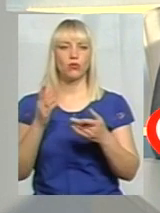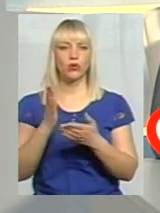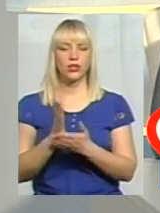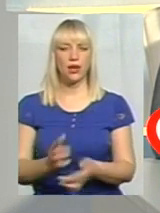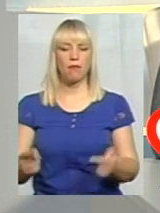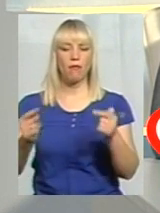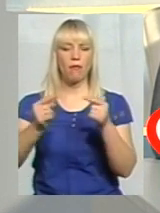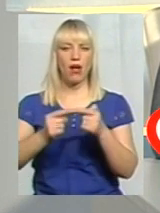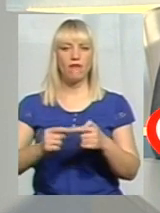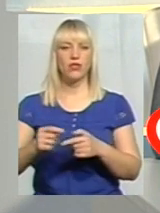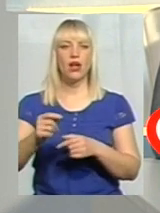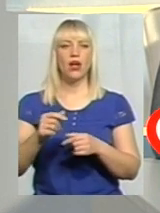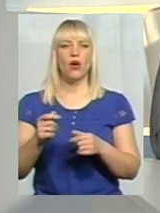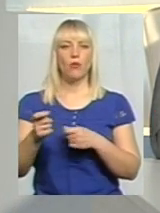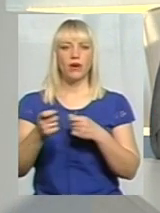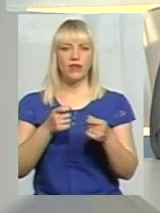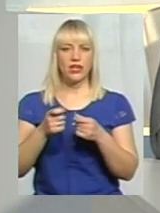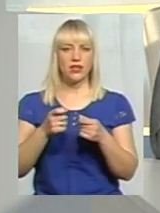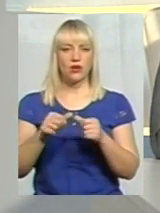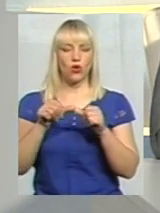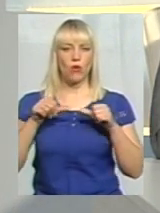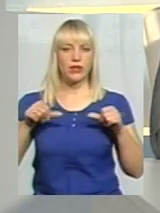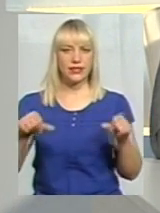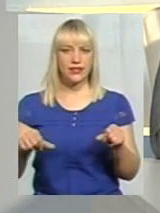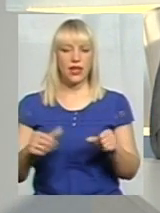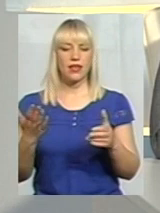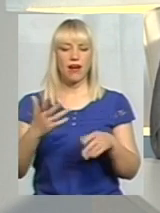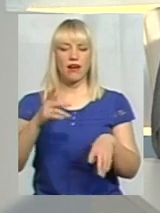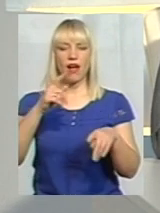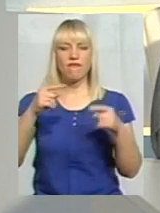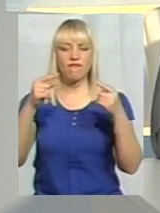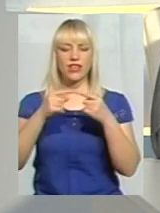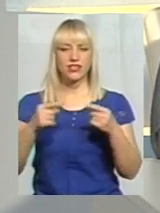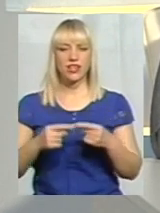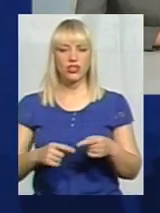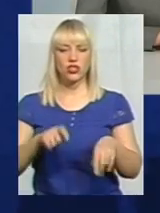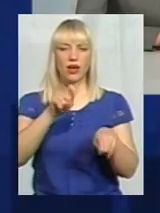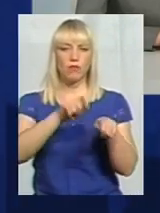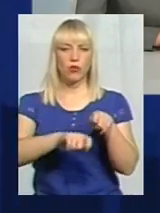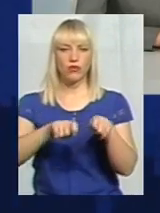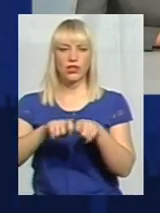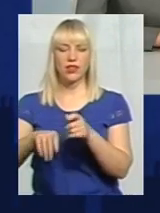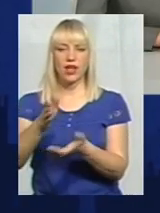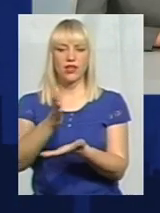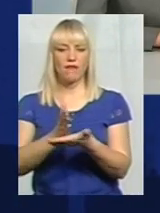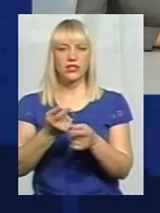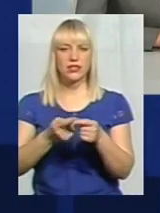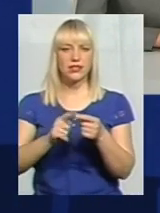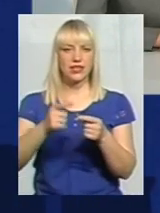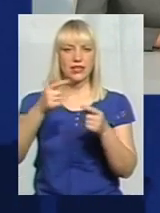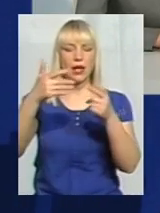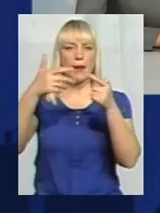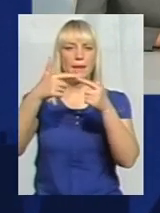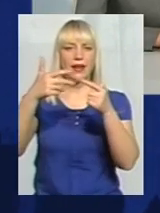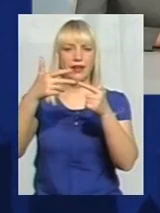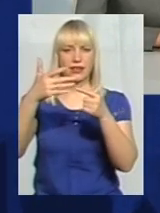управління, яка визначає, перевіряє наявність саме цих перерахованих показників, і тоді присвоює